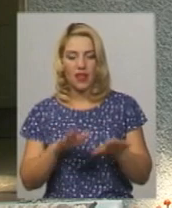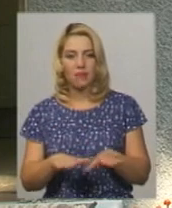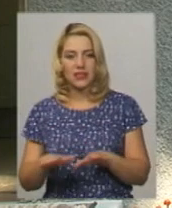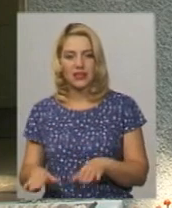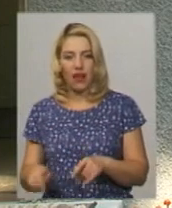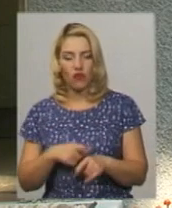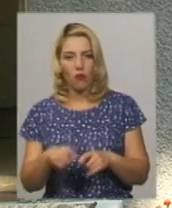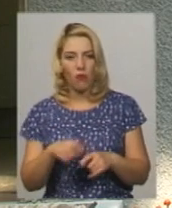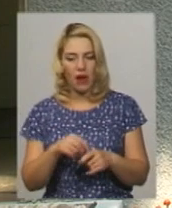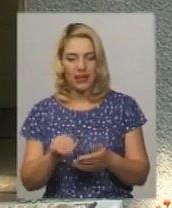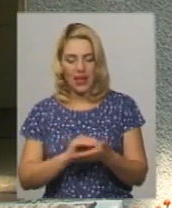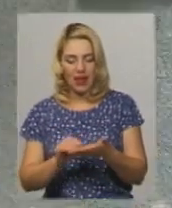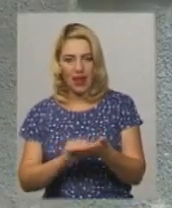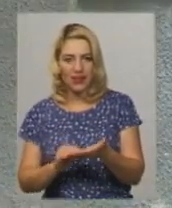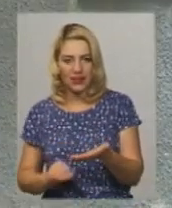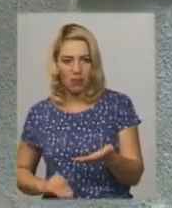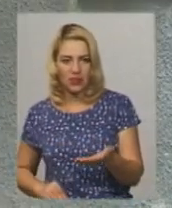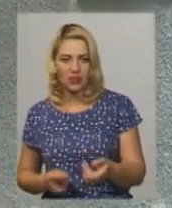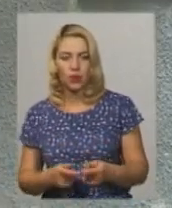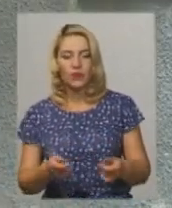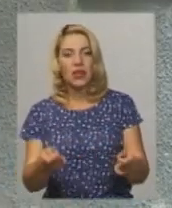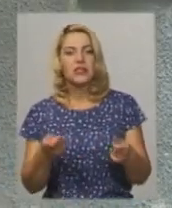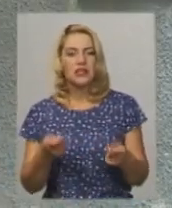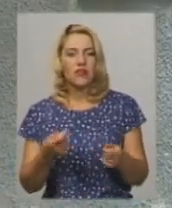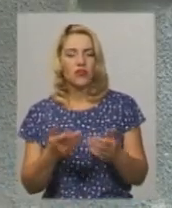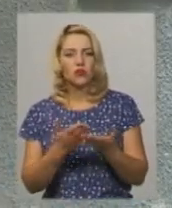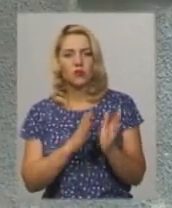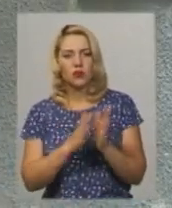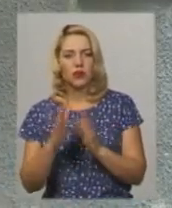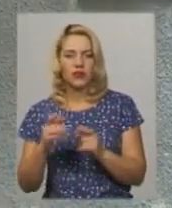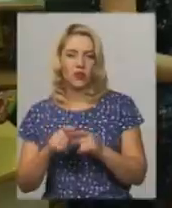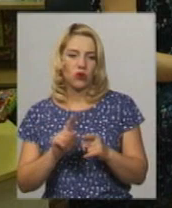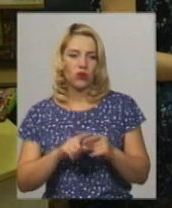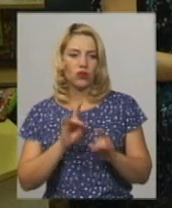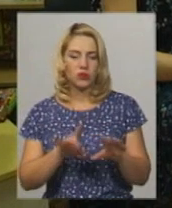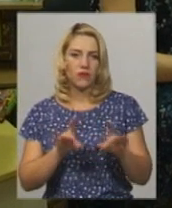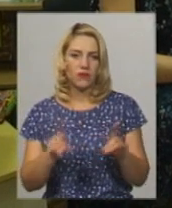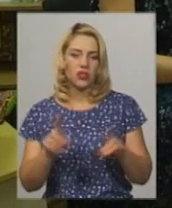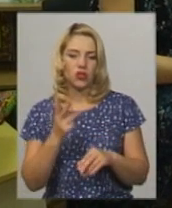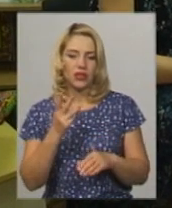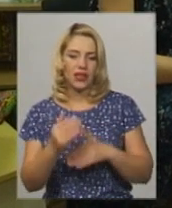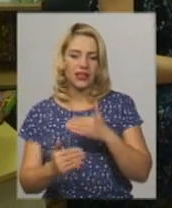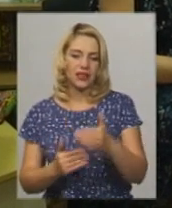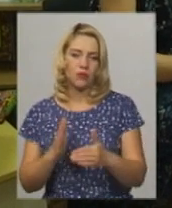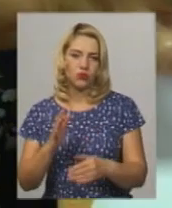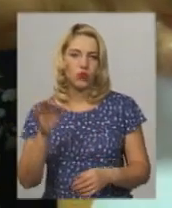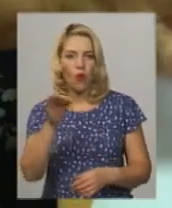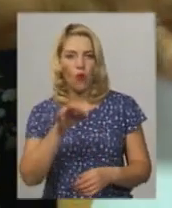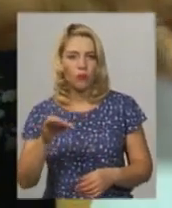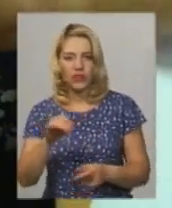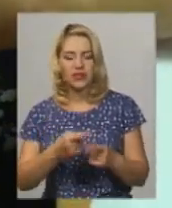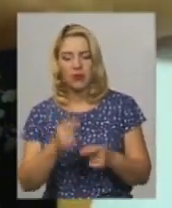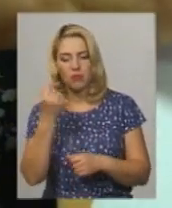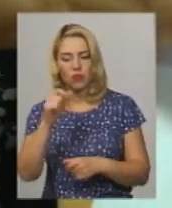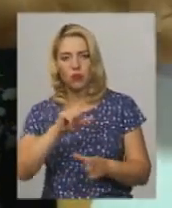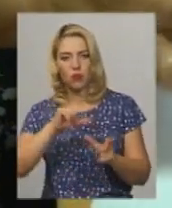матеріалі написана. Завідуюча бібліотекою Тетяна Любенчук розповідає, третій етап буде обласним. Його переможець поїде